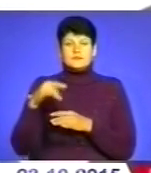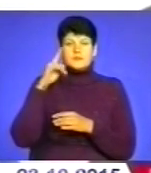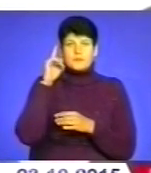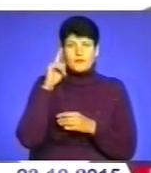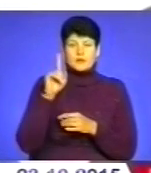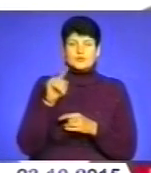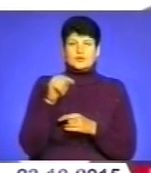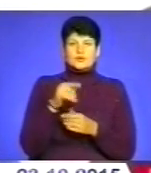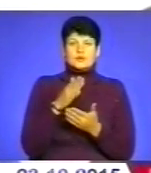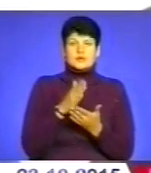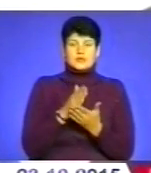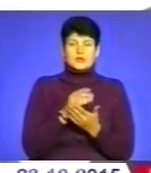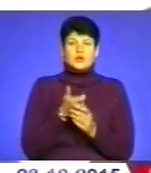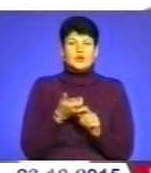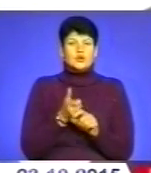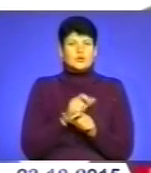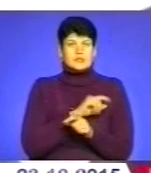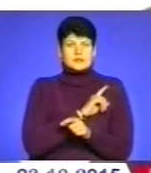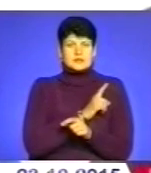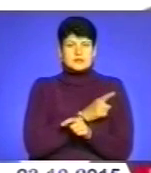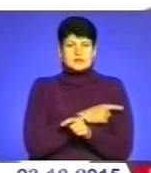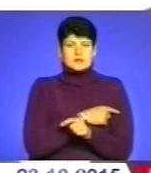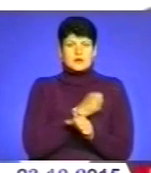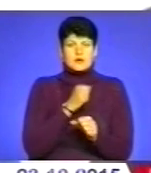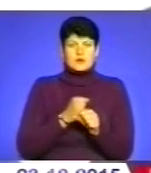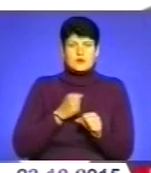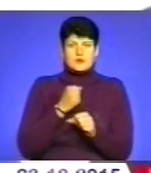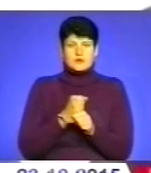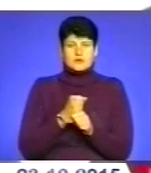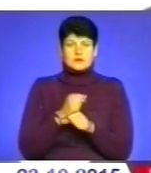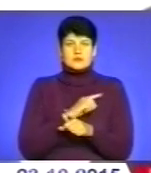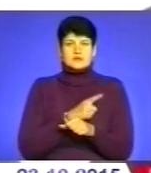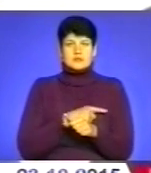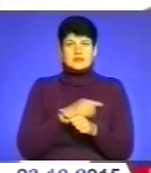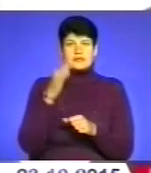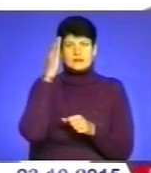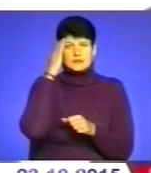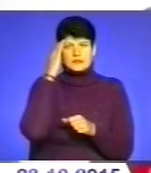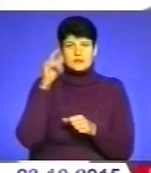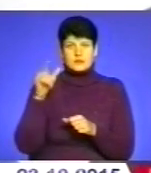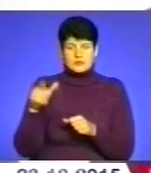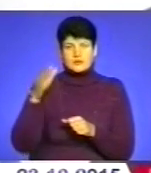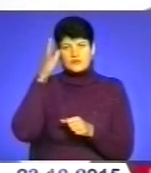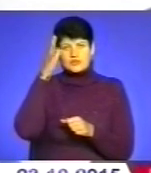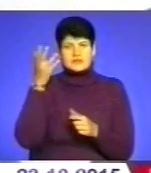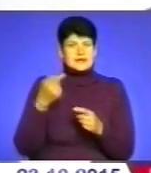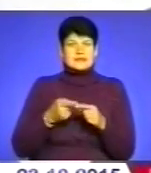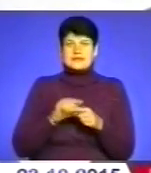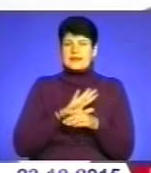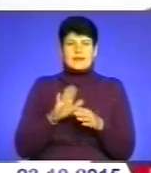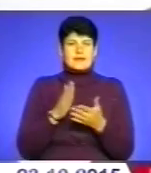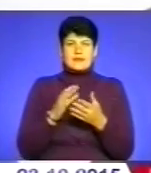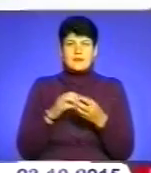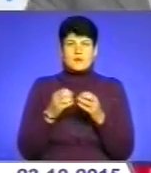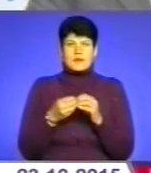тут є дуже сильна роботяча сила, здібні люди, вчені. Це не є проблема. Проблема є